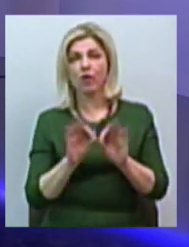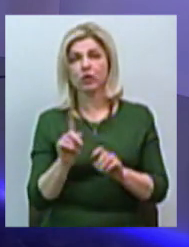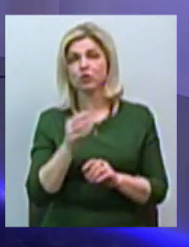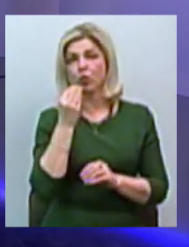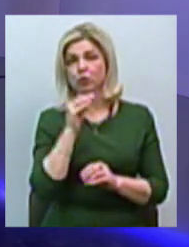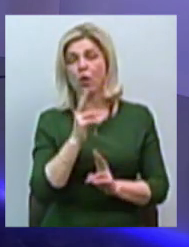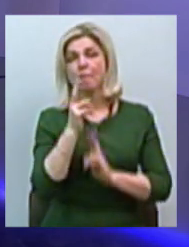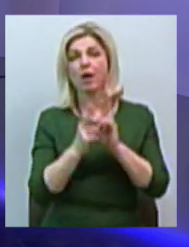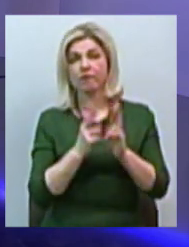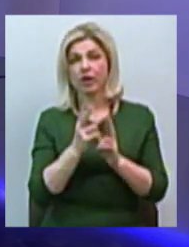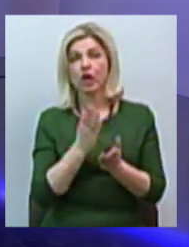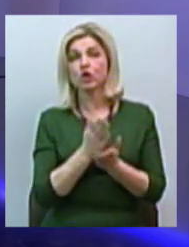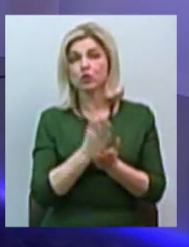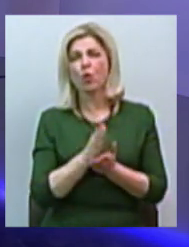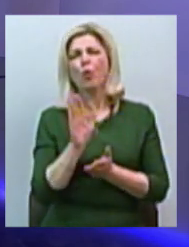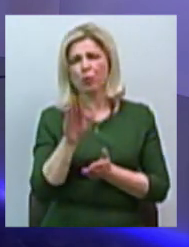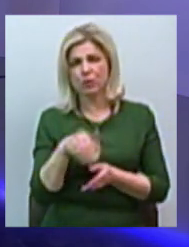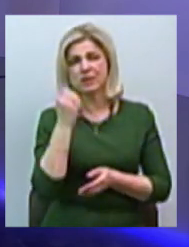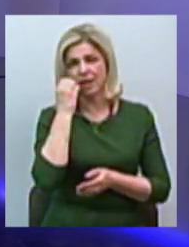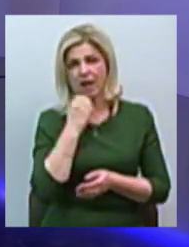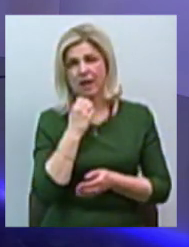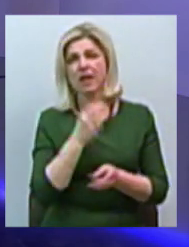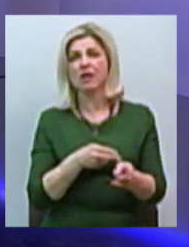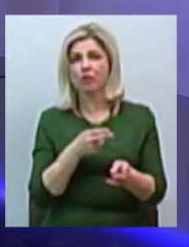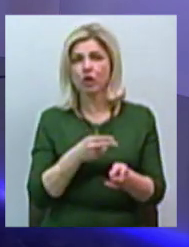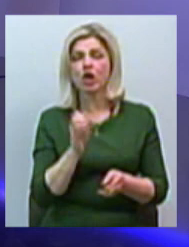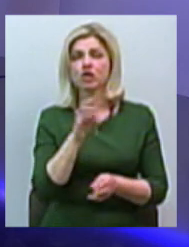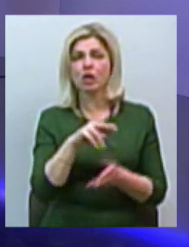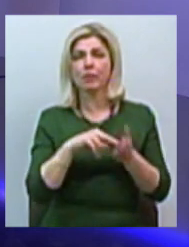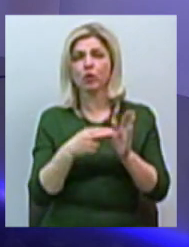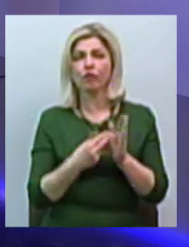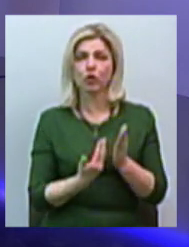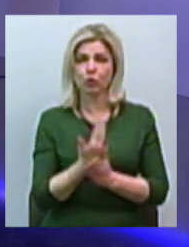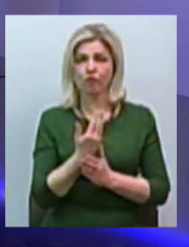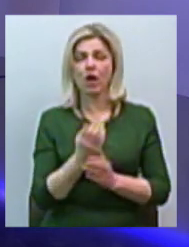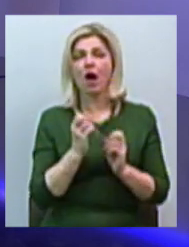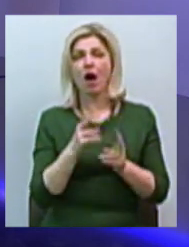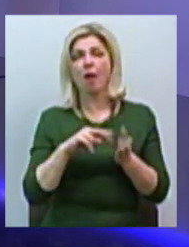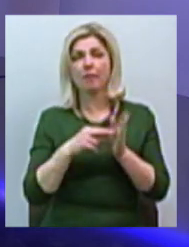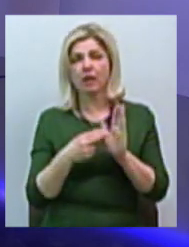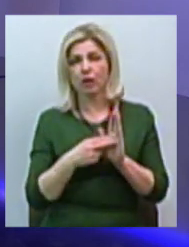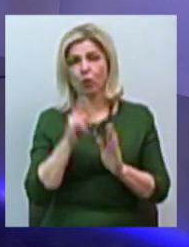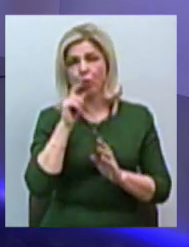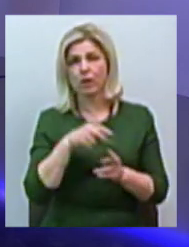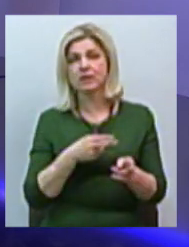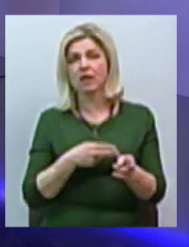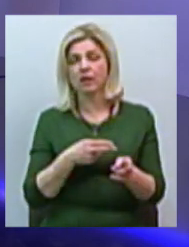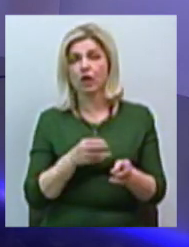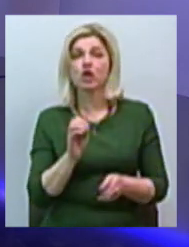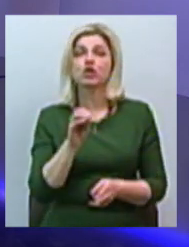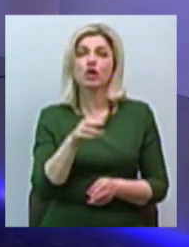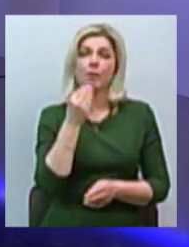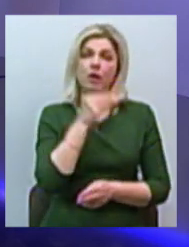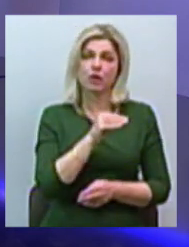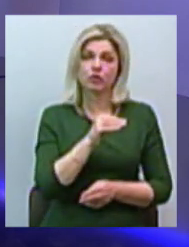модернізувати існуючі, нехай старі тепловози, ніж купувати нові, як планує Укрзарізниця. Чим краще? Невже